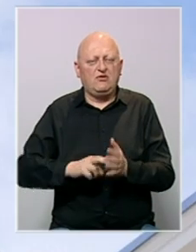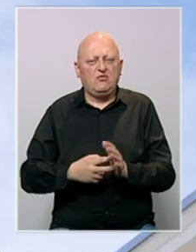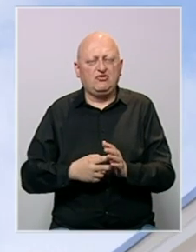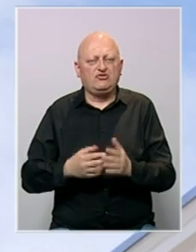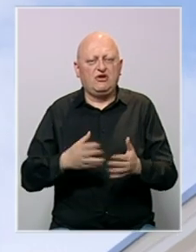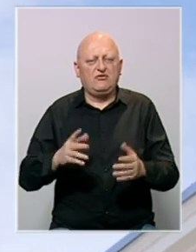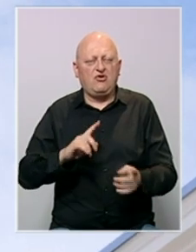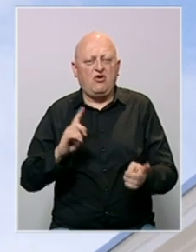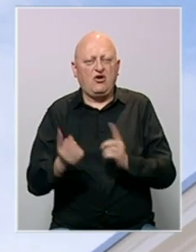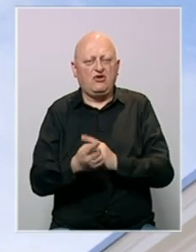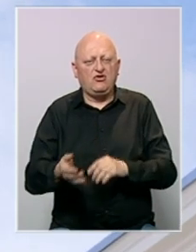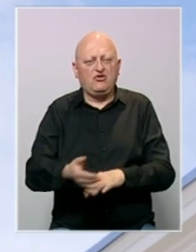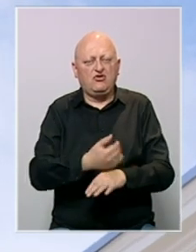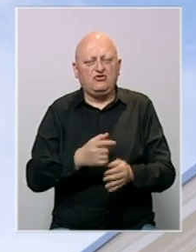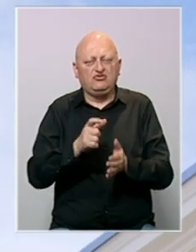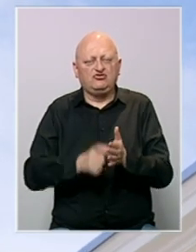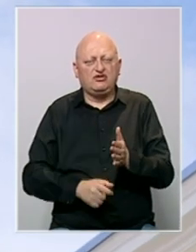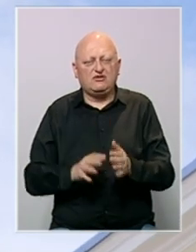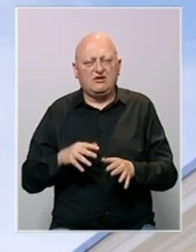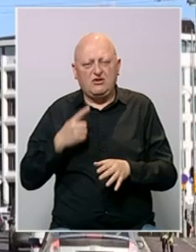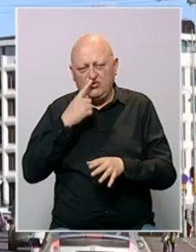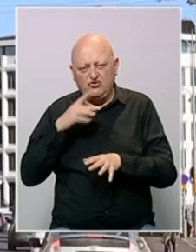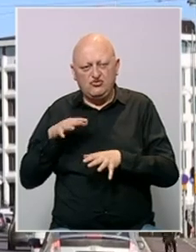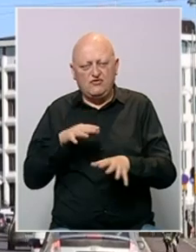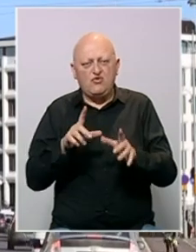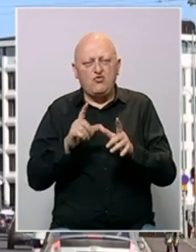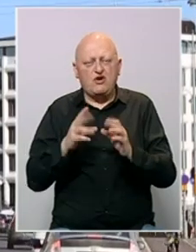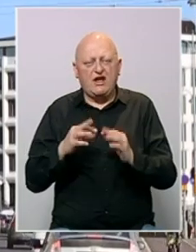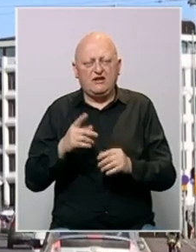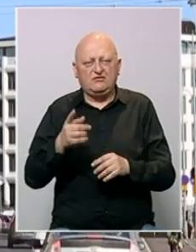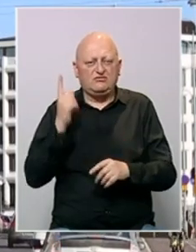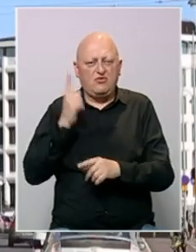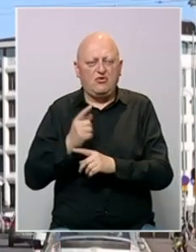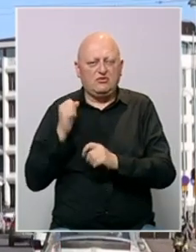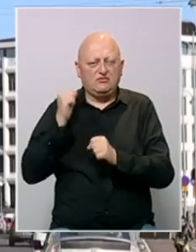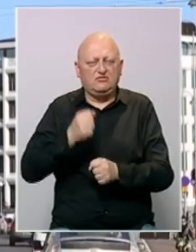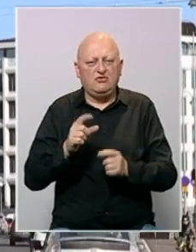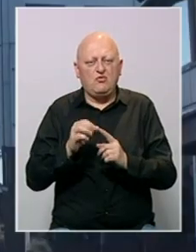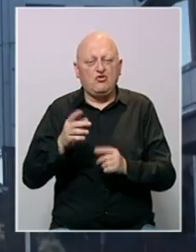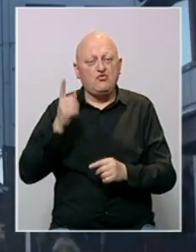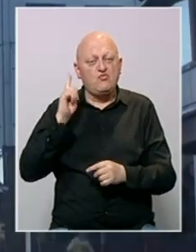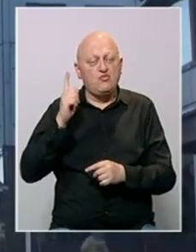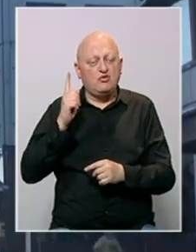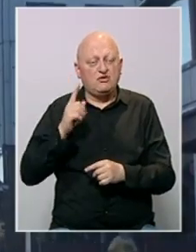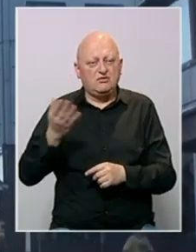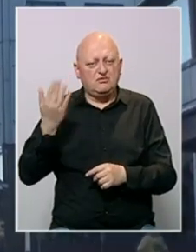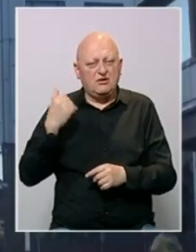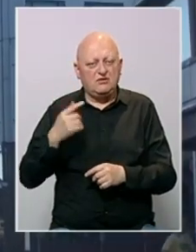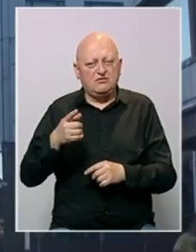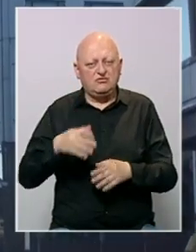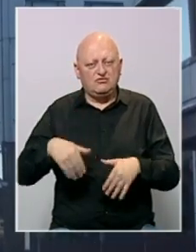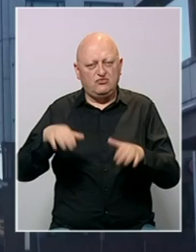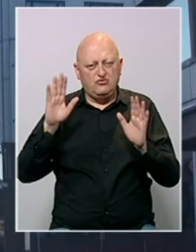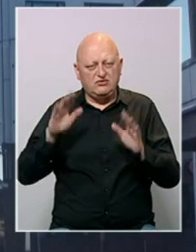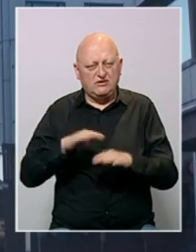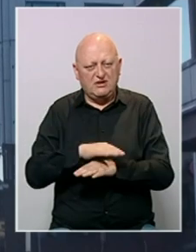i javno mnijenje okrenulo u korist članstva nakon ruske invazije na Ukrajinu. Odluka je donesena uprkos Putinovom upozorenju dan ranije da bi odustajanje